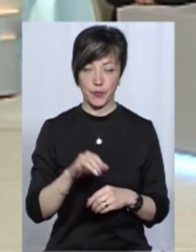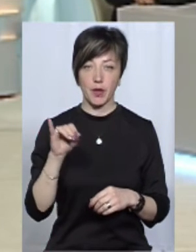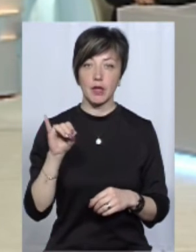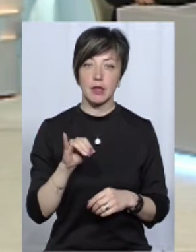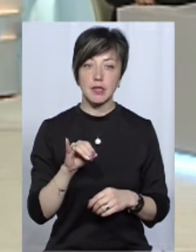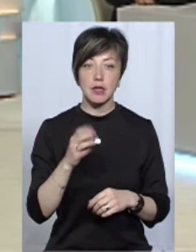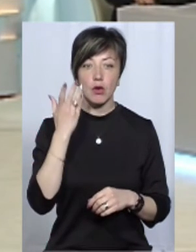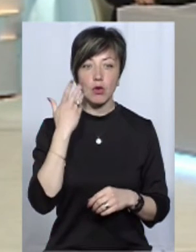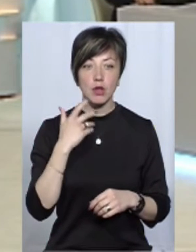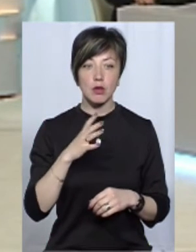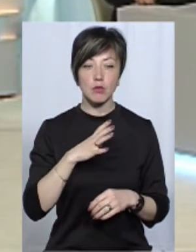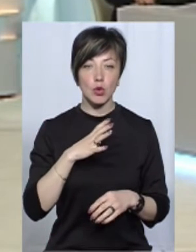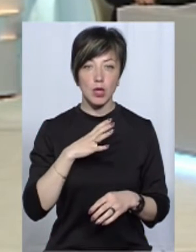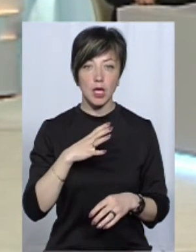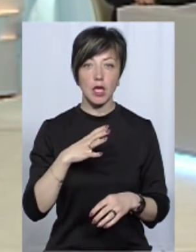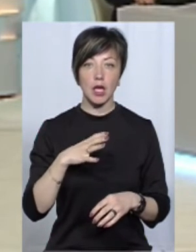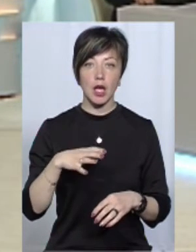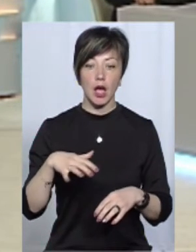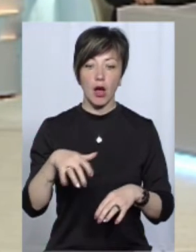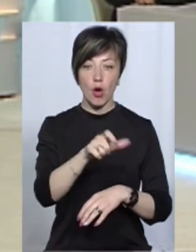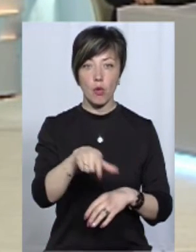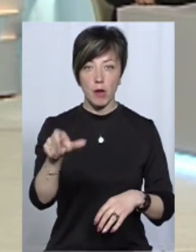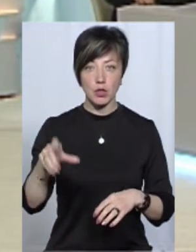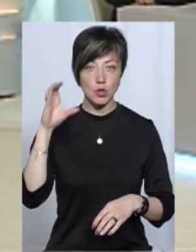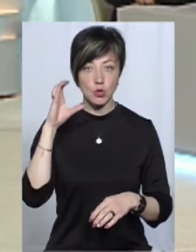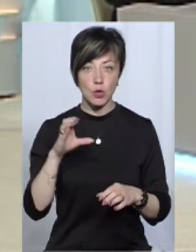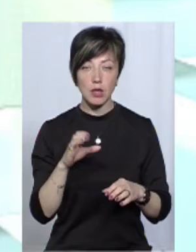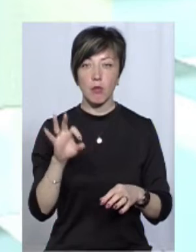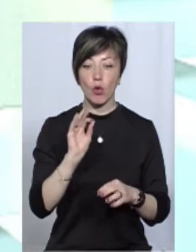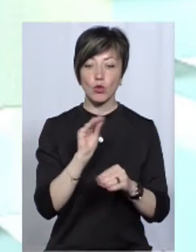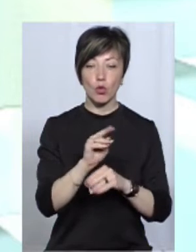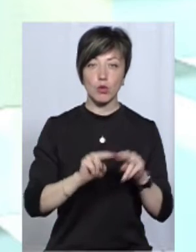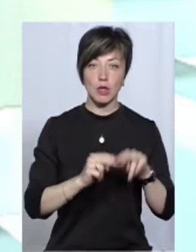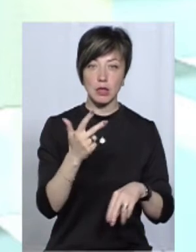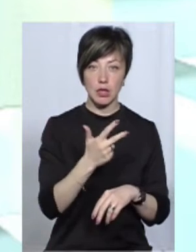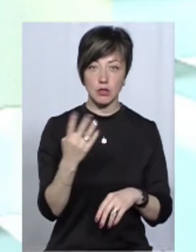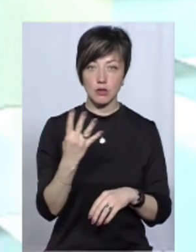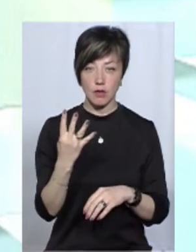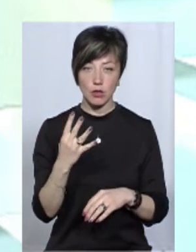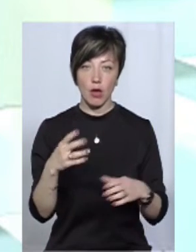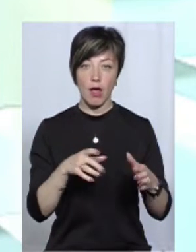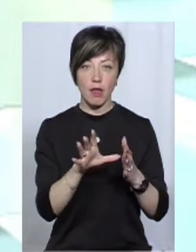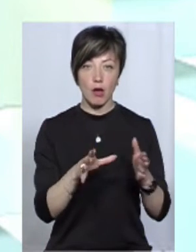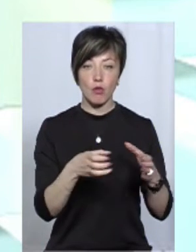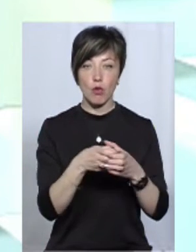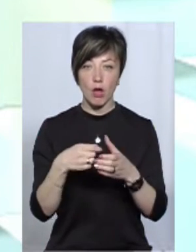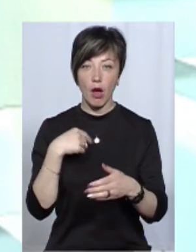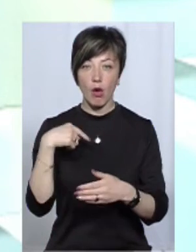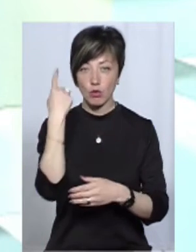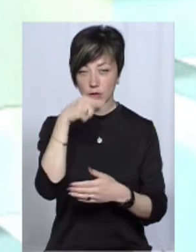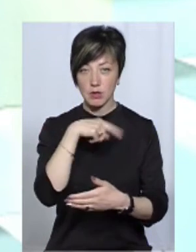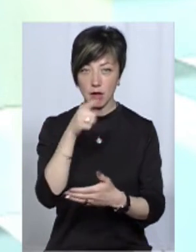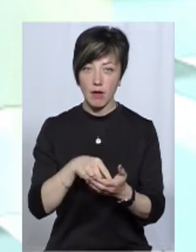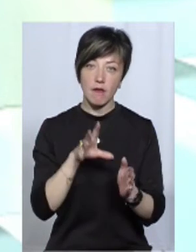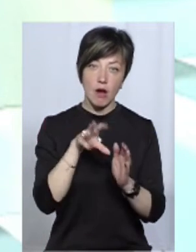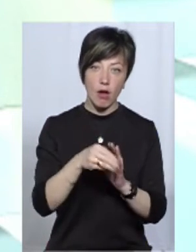коли були слухання з приводу добудови третього, четвертого енергоблоку, особисто задавали питання, чи враховувалися якимось